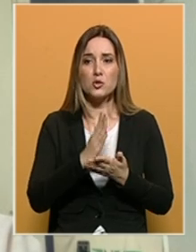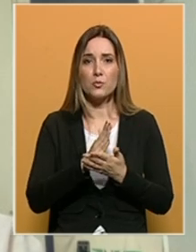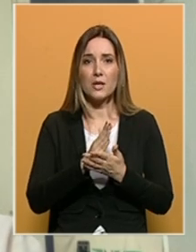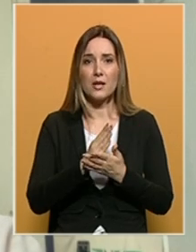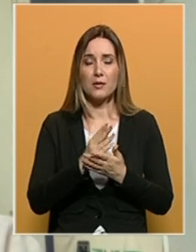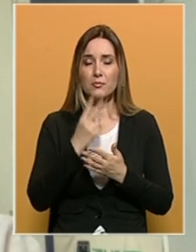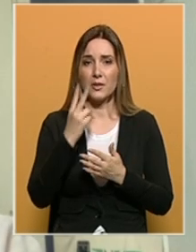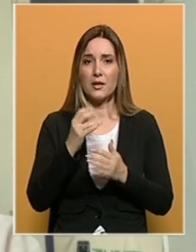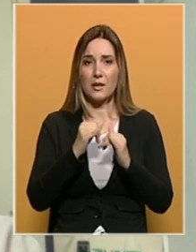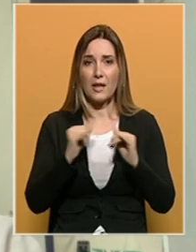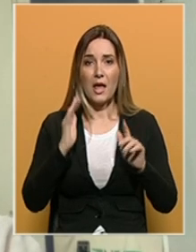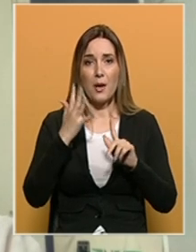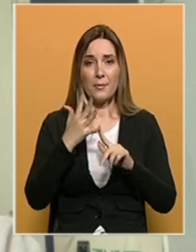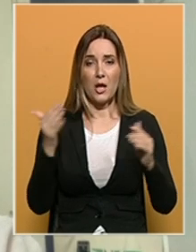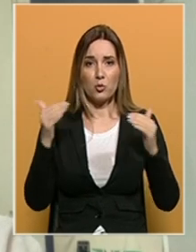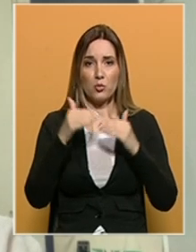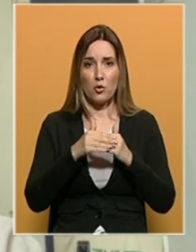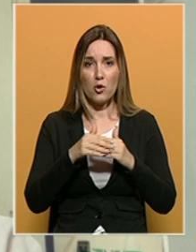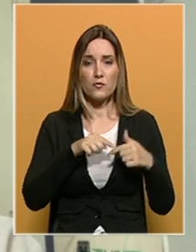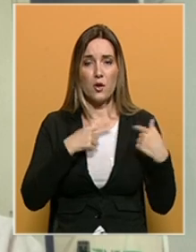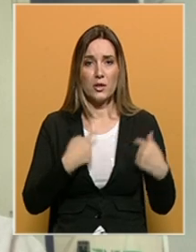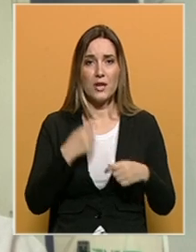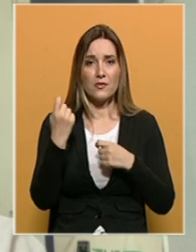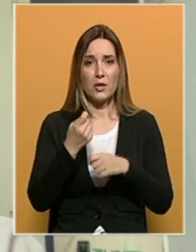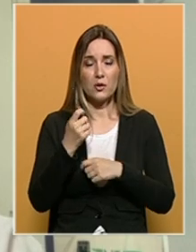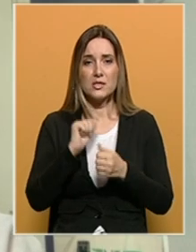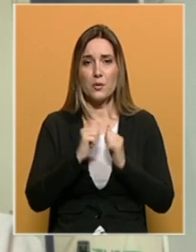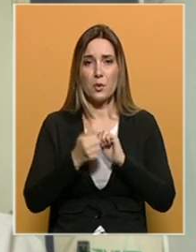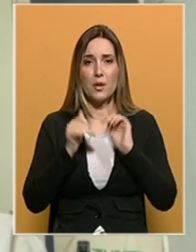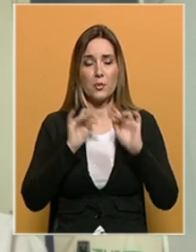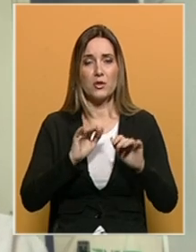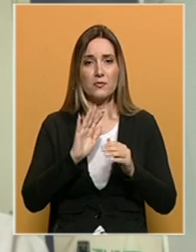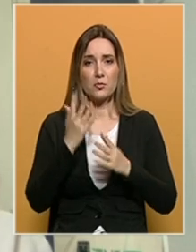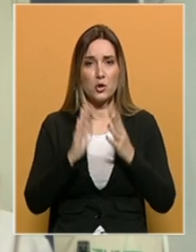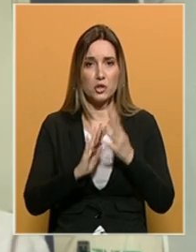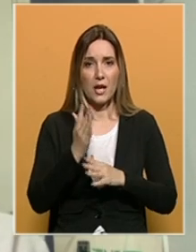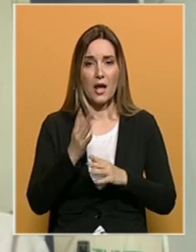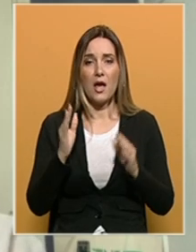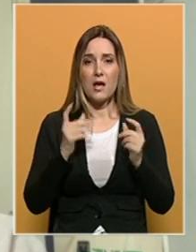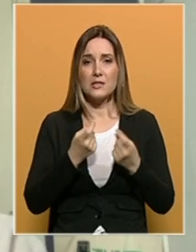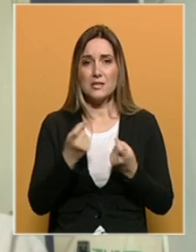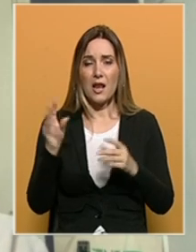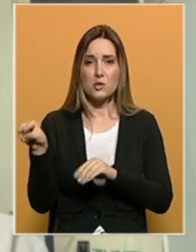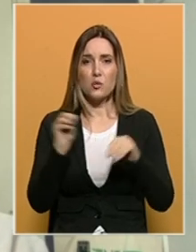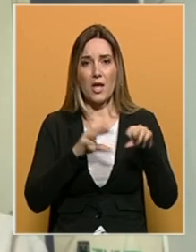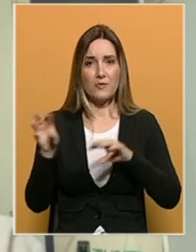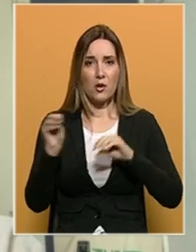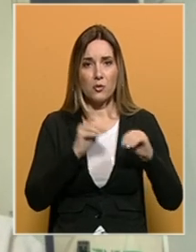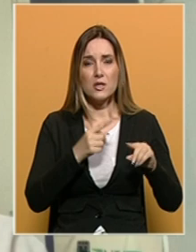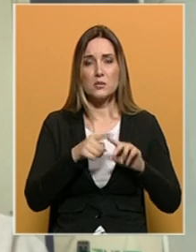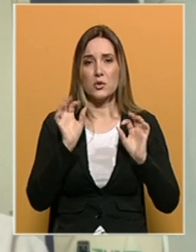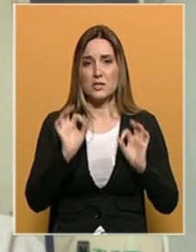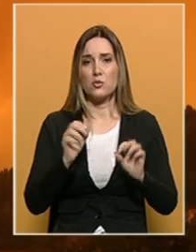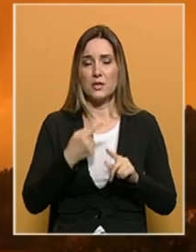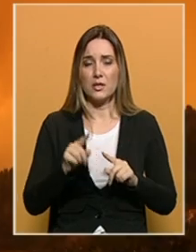grada. Već petu noć vatrogasci volonteri se bore protiv požara. Desetine sela su evakuirane iz sigurnosnih